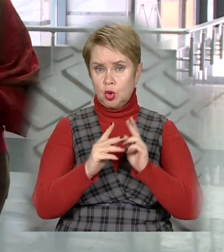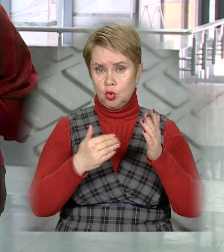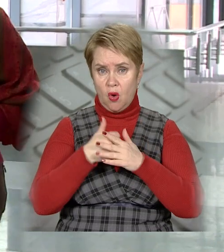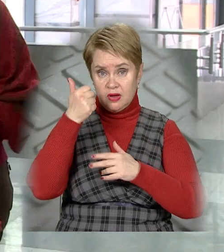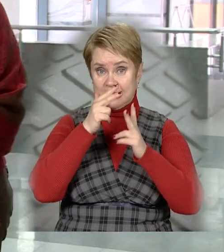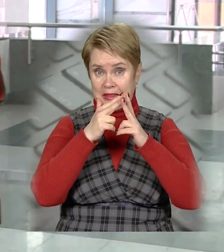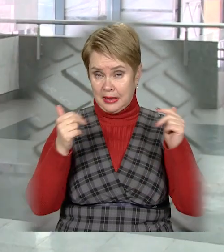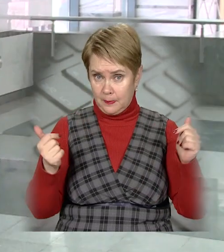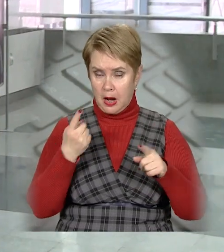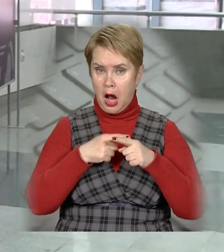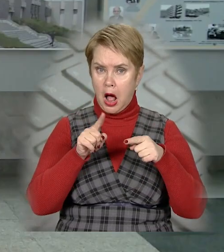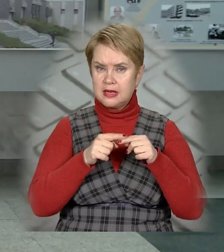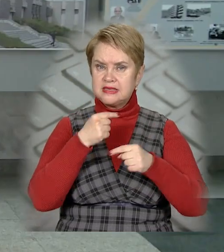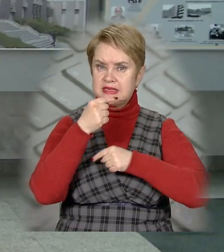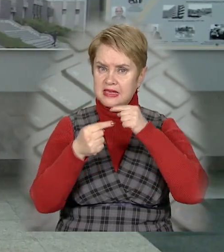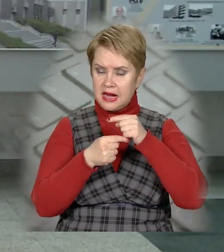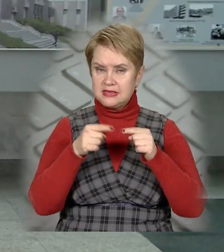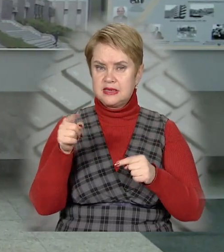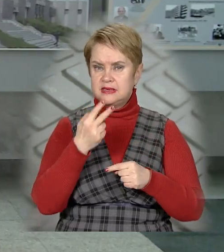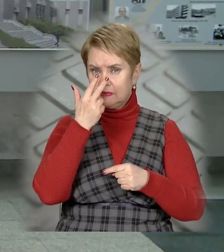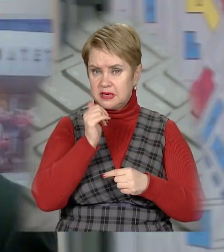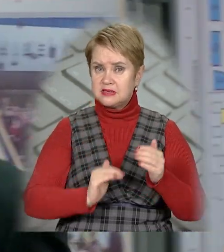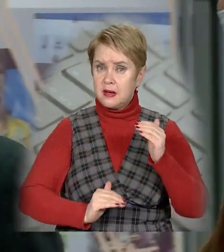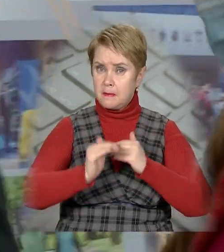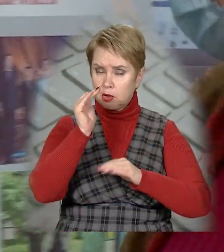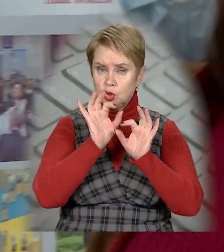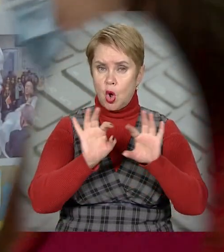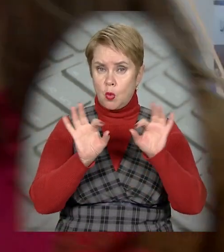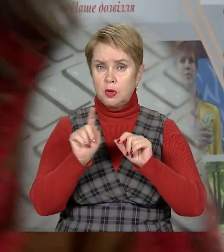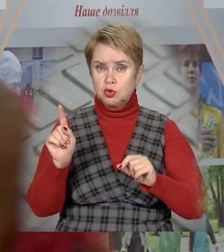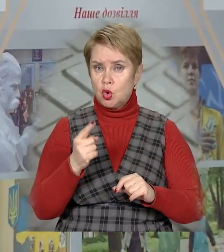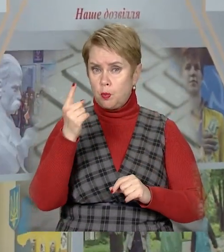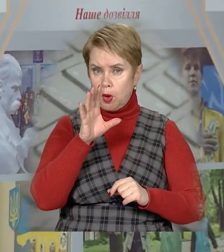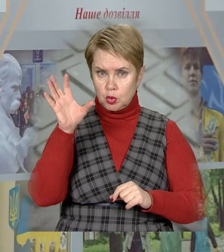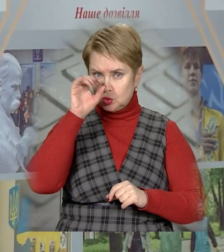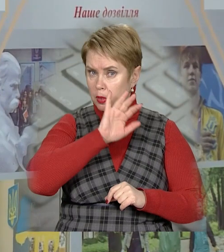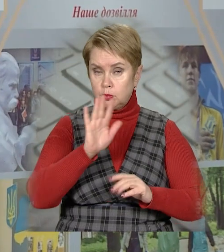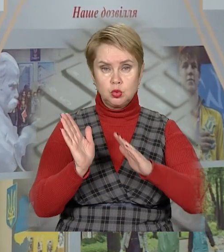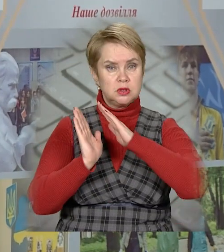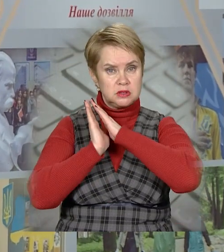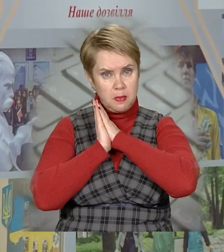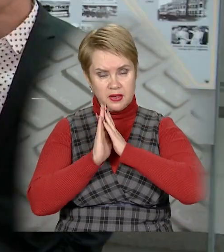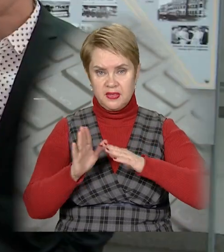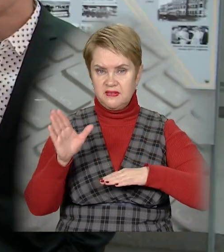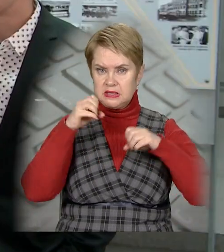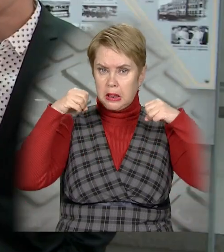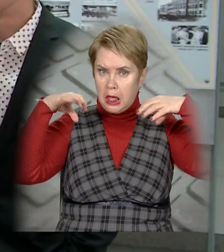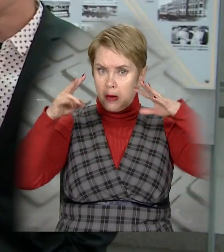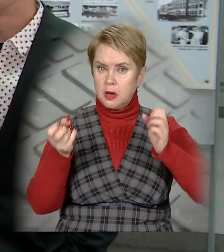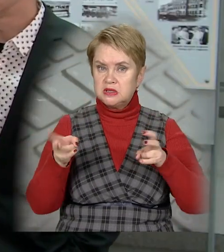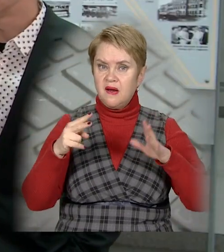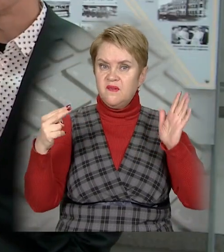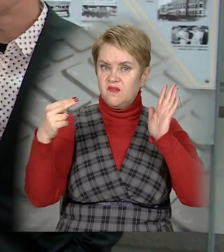зустрічати Новий рік у Дніпрі. Але за традиціями, до яких звик з маличку. Розповідає, що в першу ніч не буде спати, та всі лампи